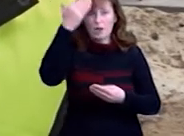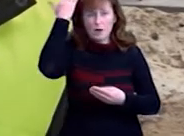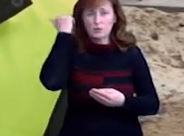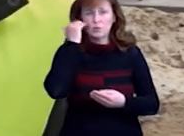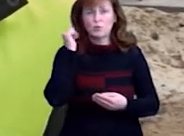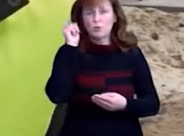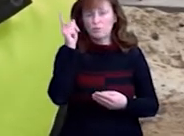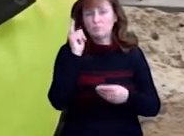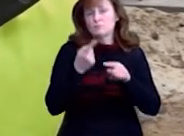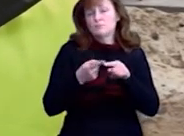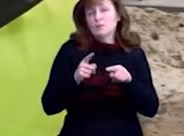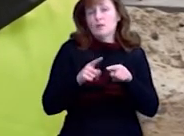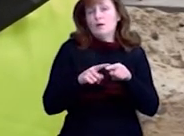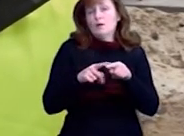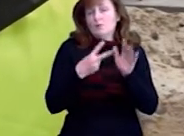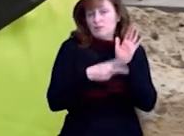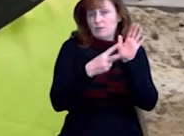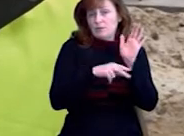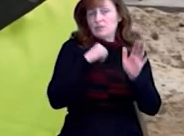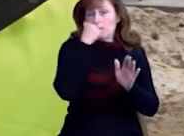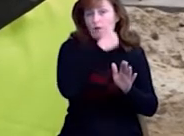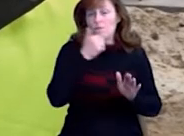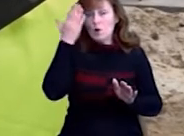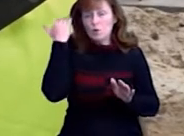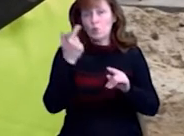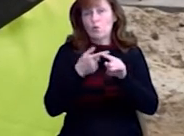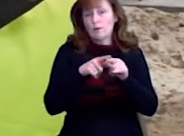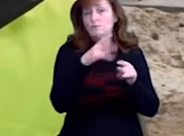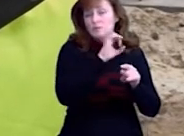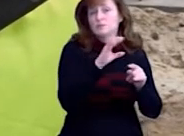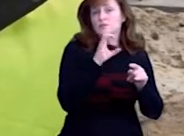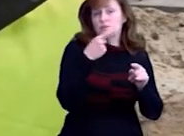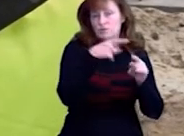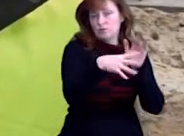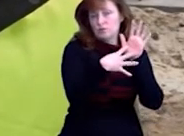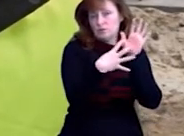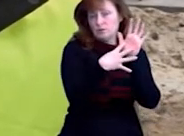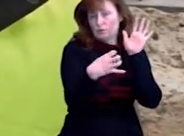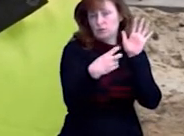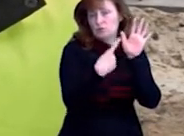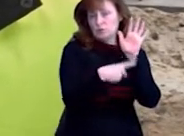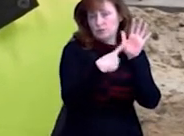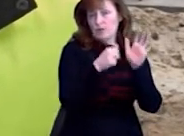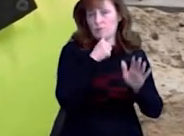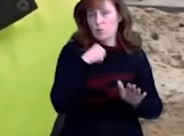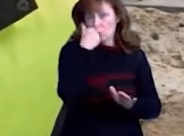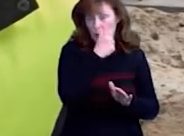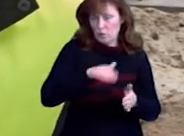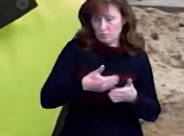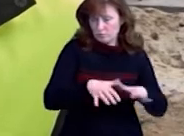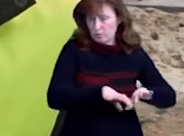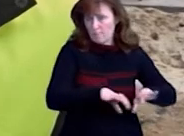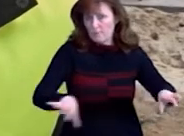балансі КП Чернігіводоканал він 70-го року, каналізація з 60-го року, тобто ще старіша. Вони йдуть